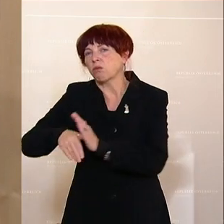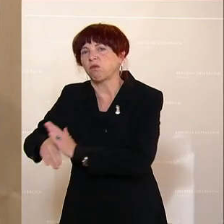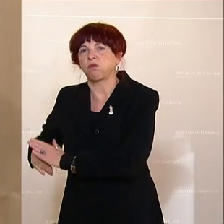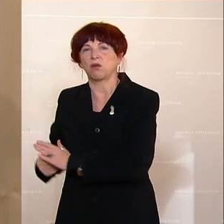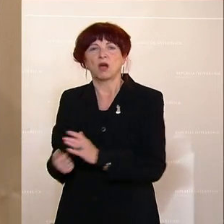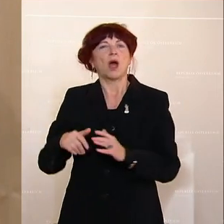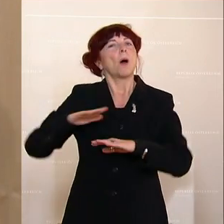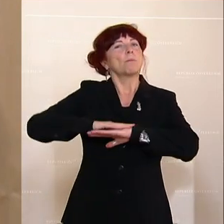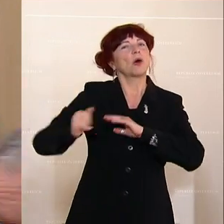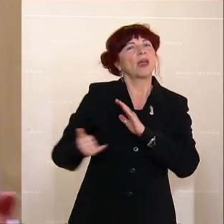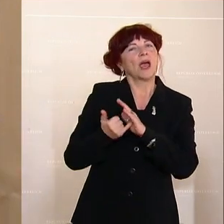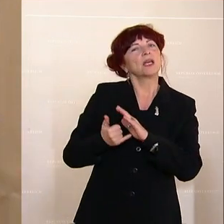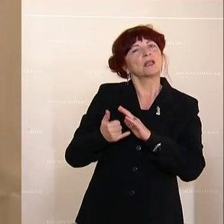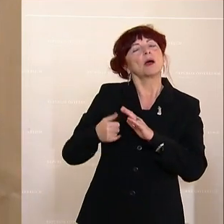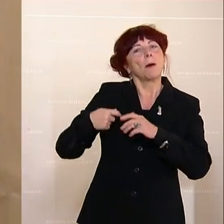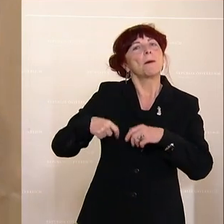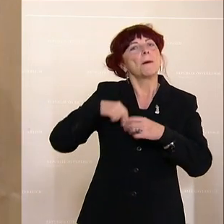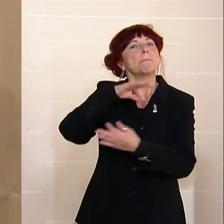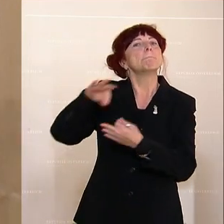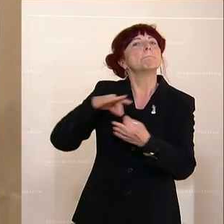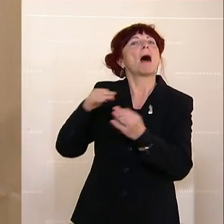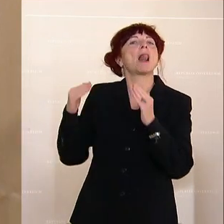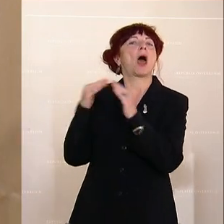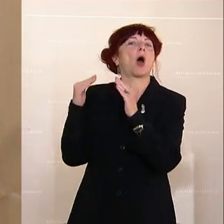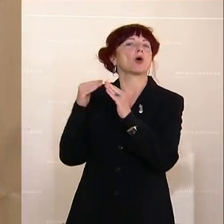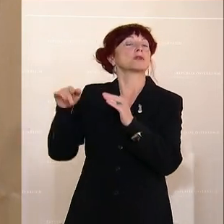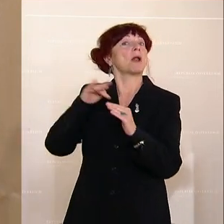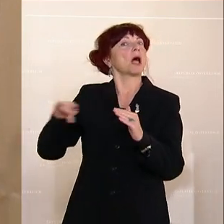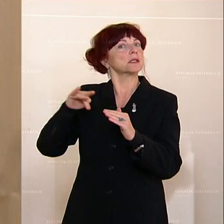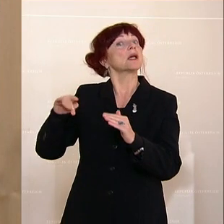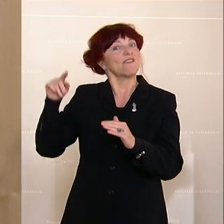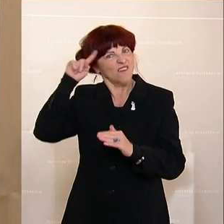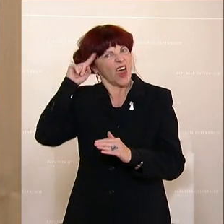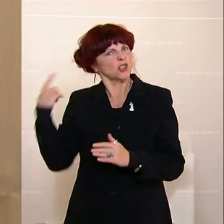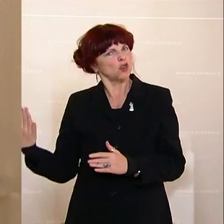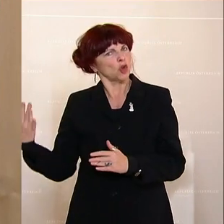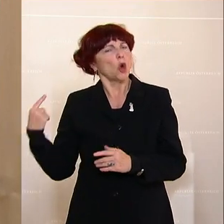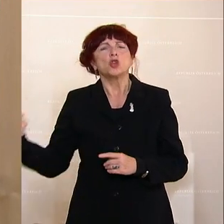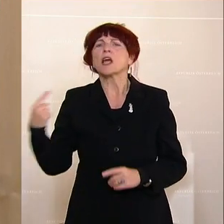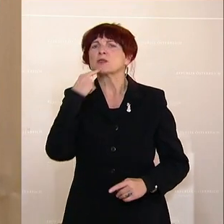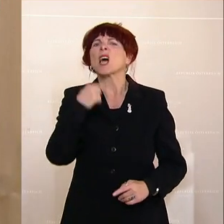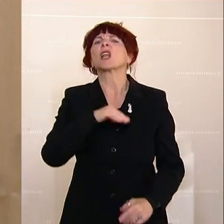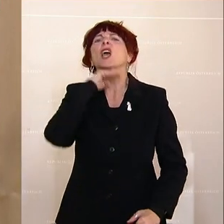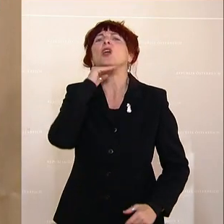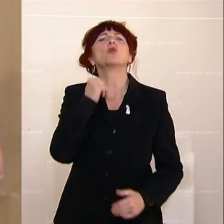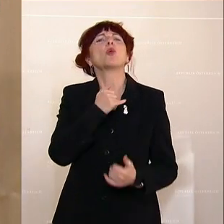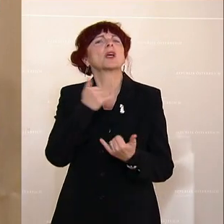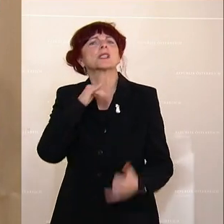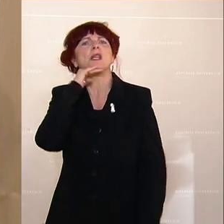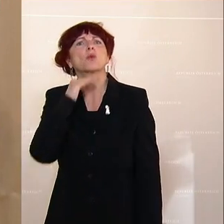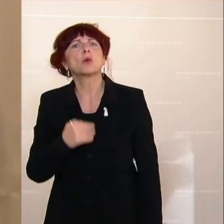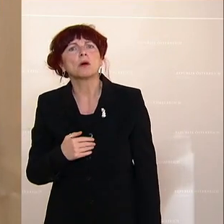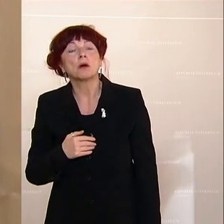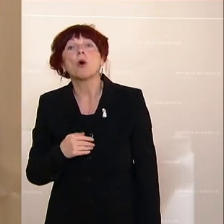Projekt Ballhausplatz. Das haben Sie alles gewusst und trotzdem haben Sie gesagt, genug ist genug. Und ich stelle mir jetzt schon die Frage, Frau Kollegin